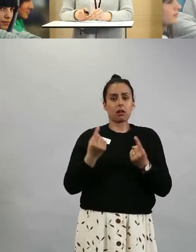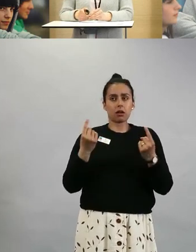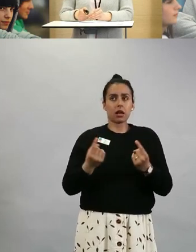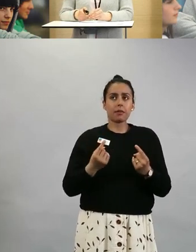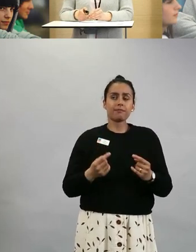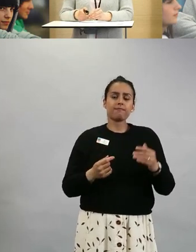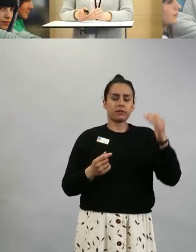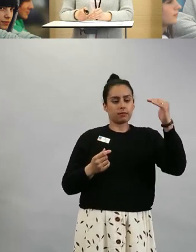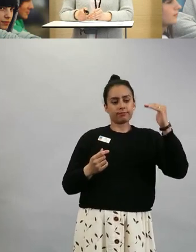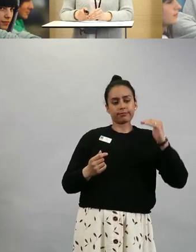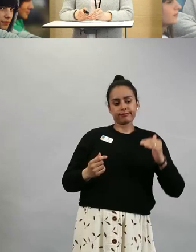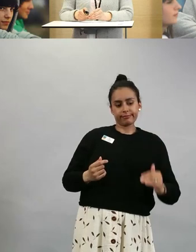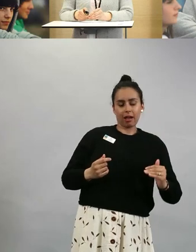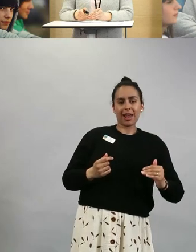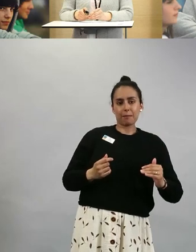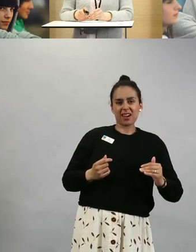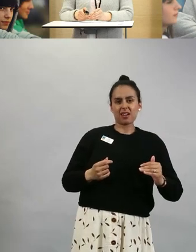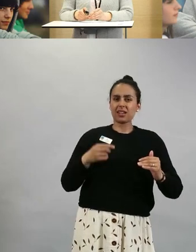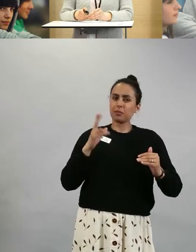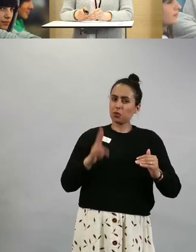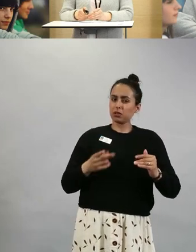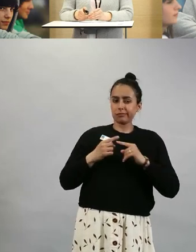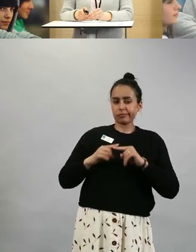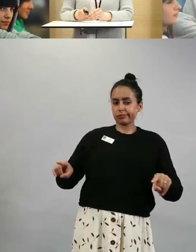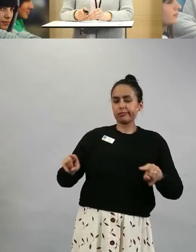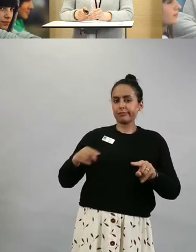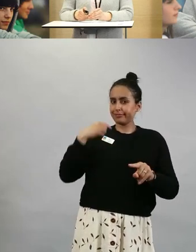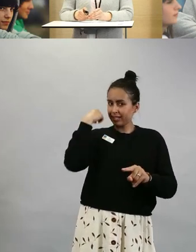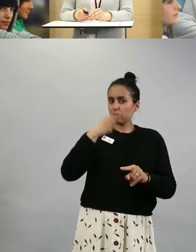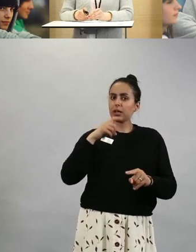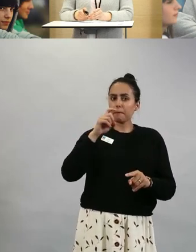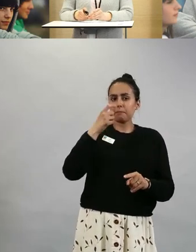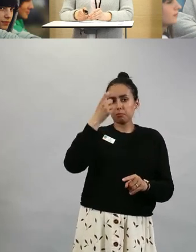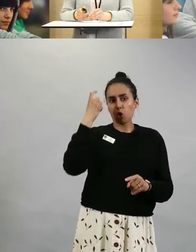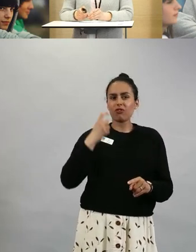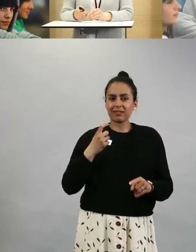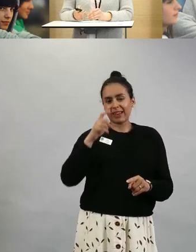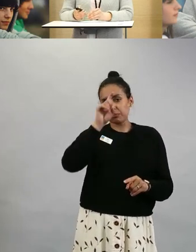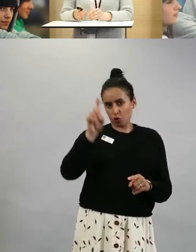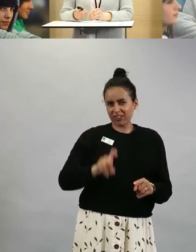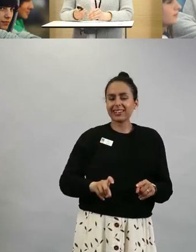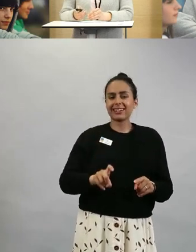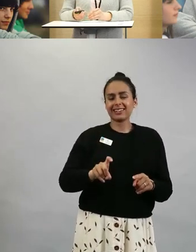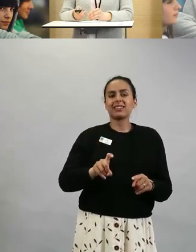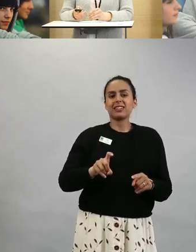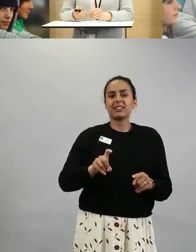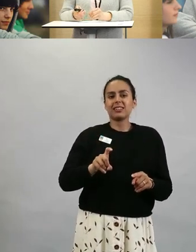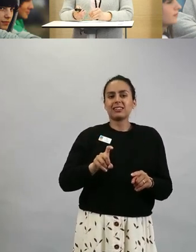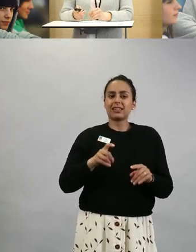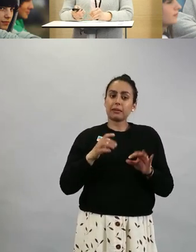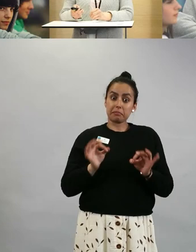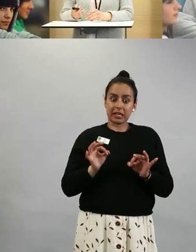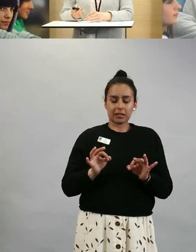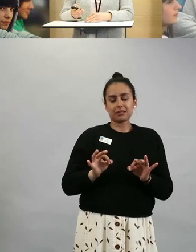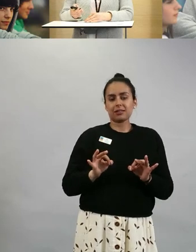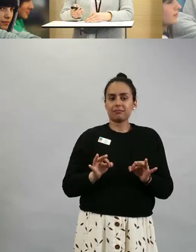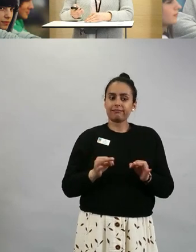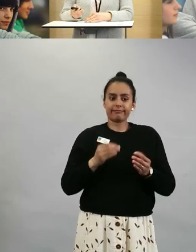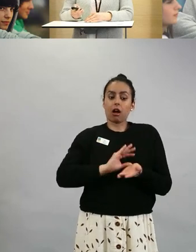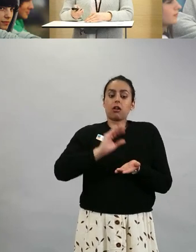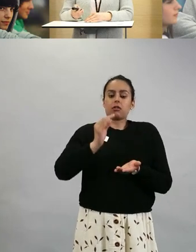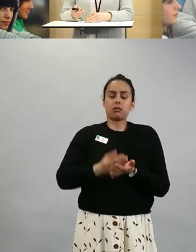alempana ja selkeästi erinäköinen profiili tuossa, kuinka paljon on annettu minkäkinlaisia annoksia.